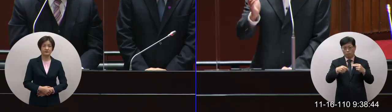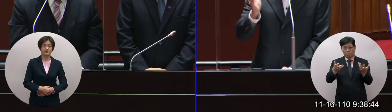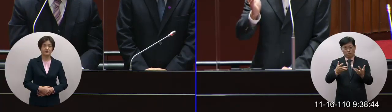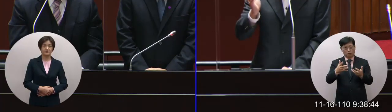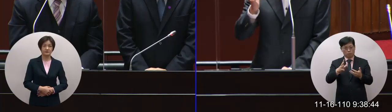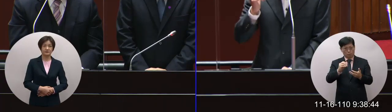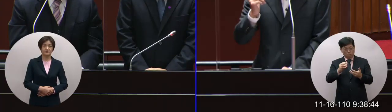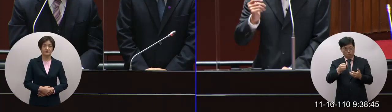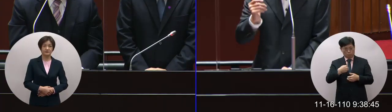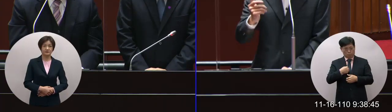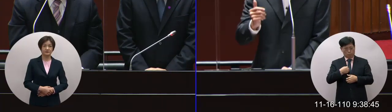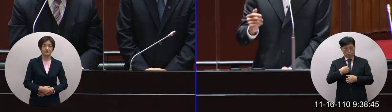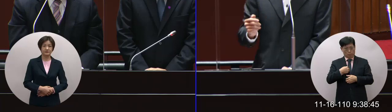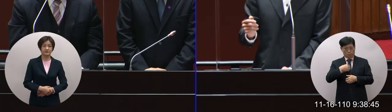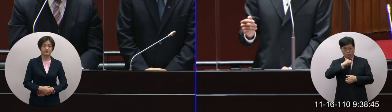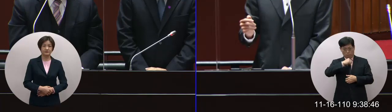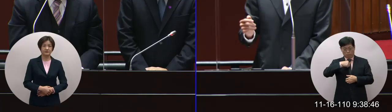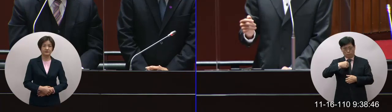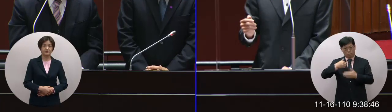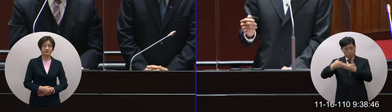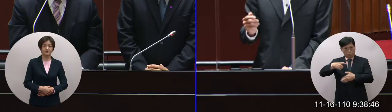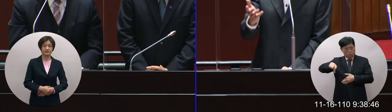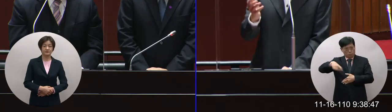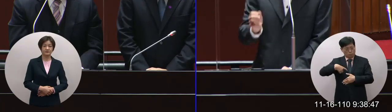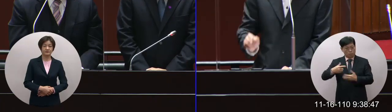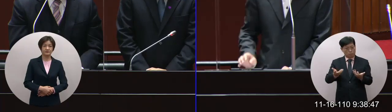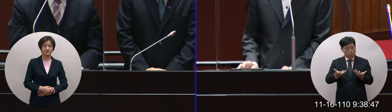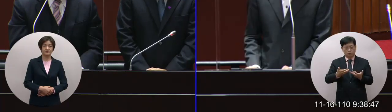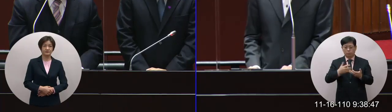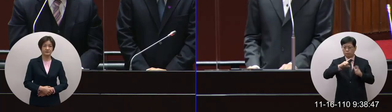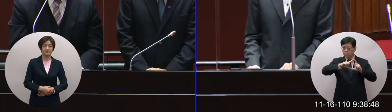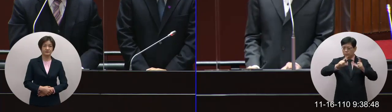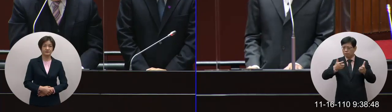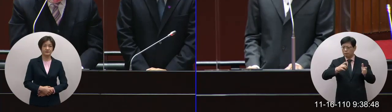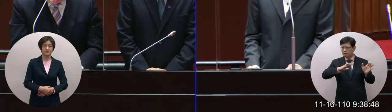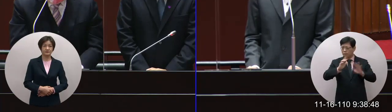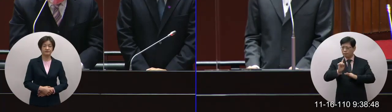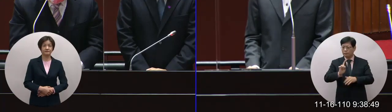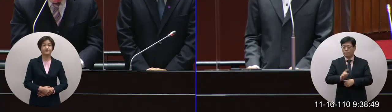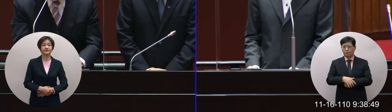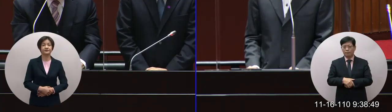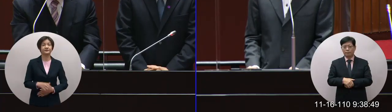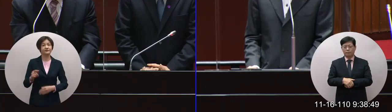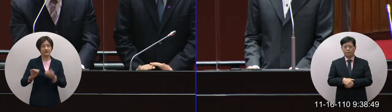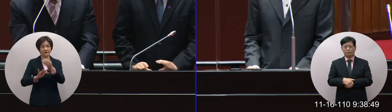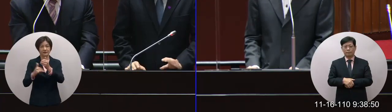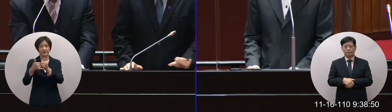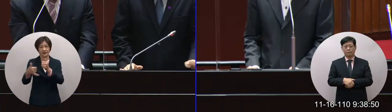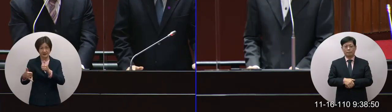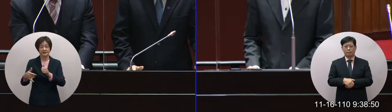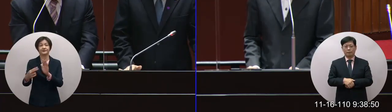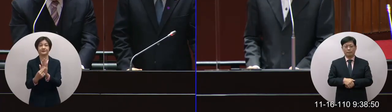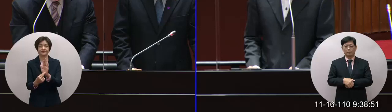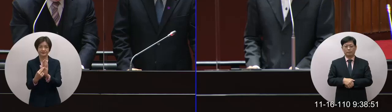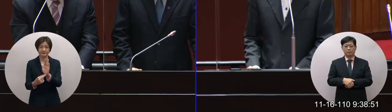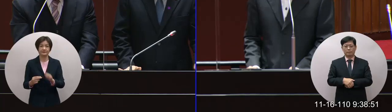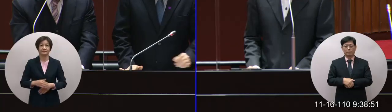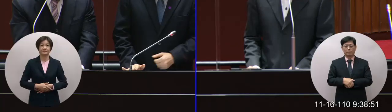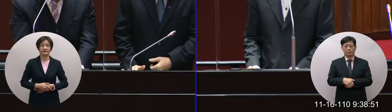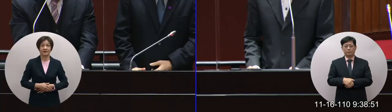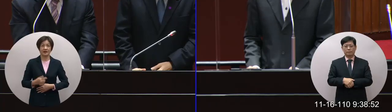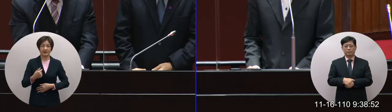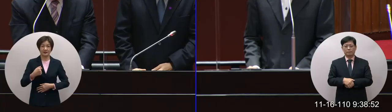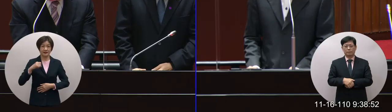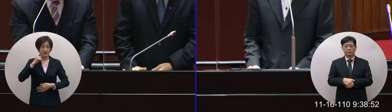牽涉到台海的這些關係大概內容是怎麼樣欸委員是這樣我們和